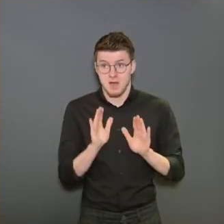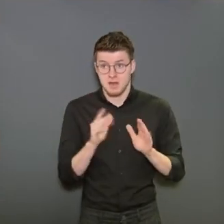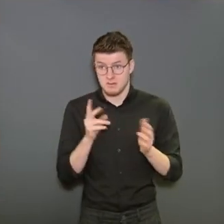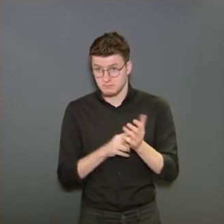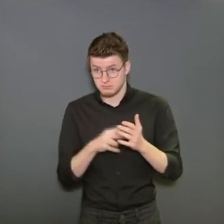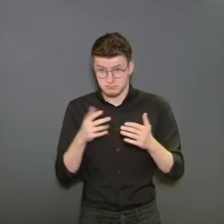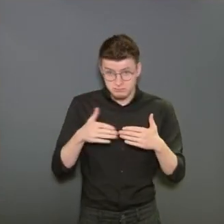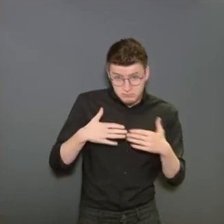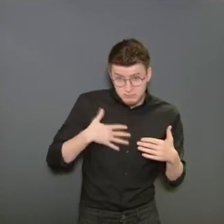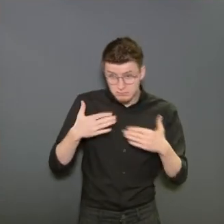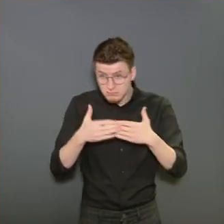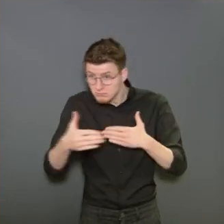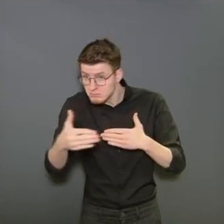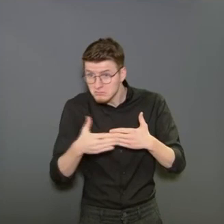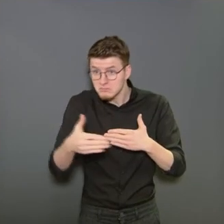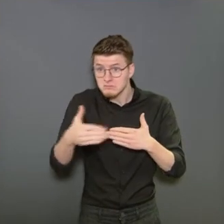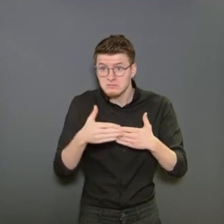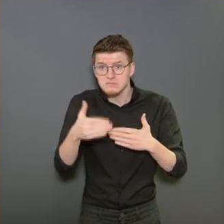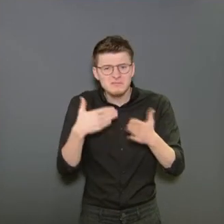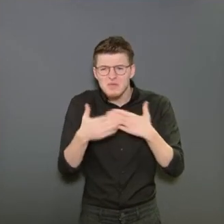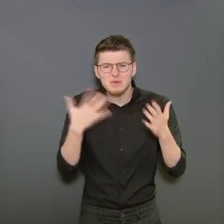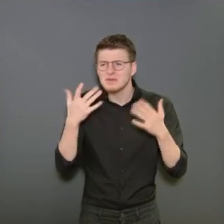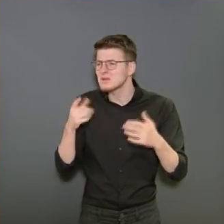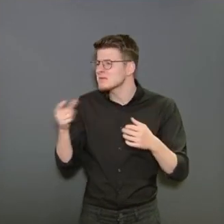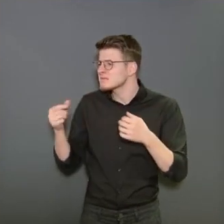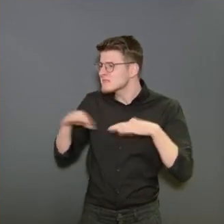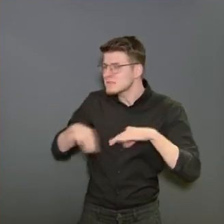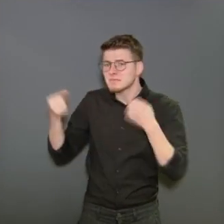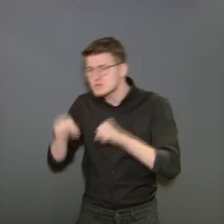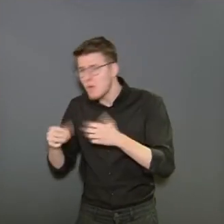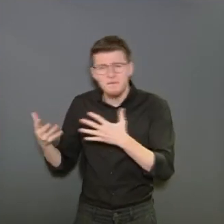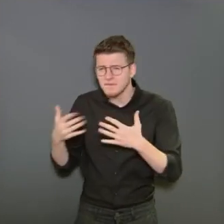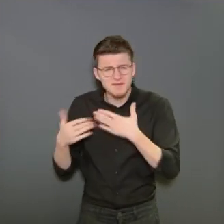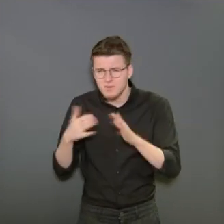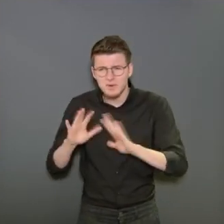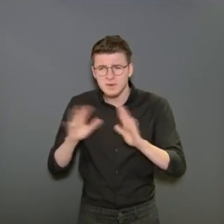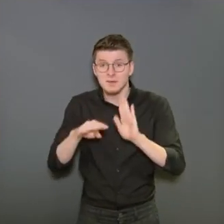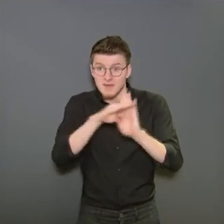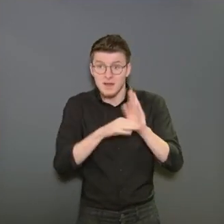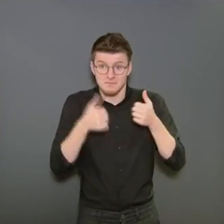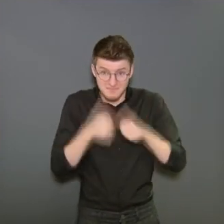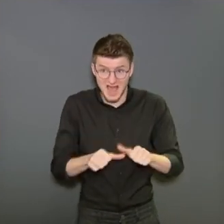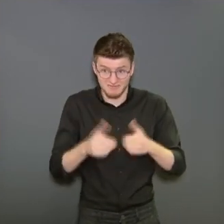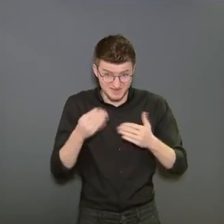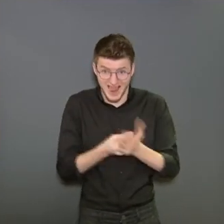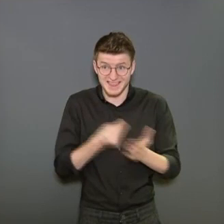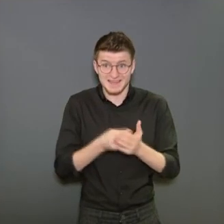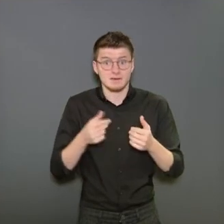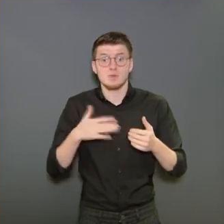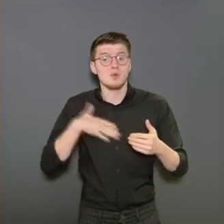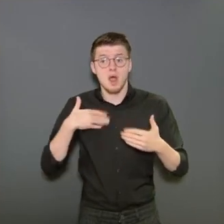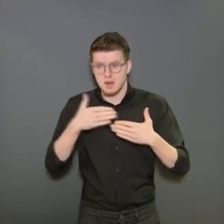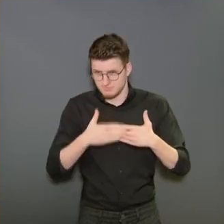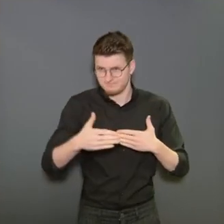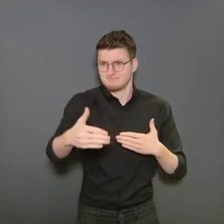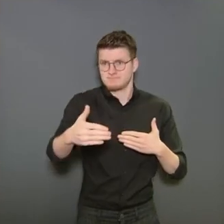Mais finalement, la durée de ces mesures, cela ne dépend pas tellement d'un arrêté ministériel. Cela dépend avant tout